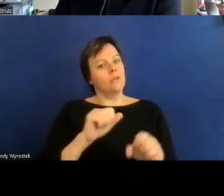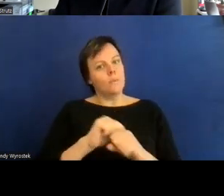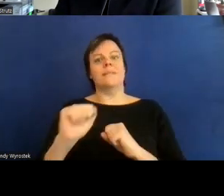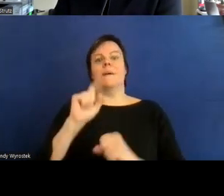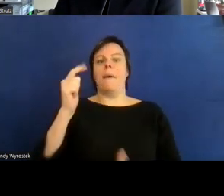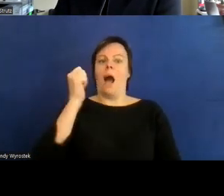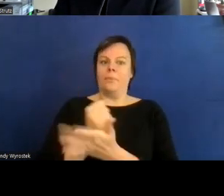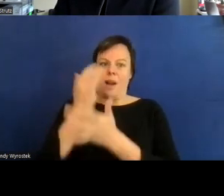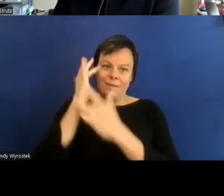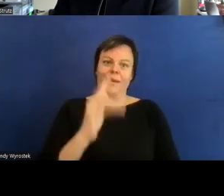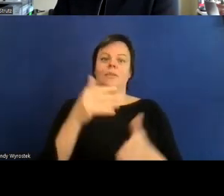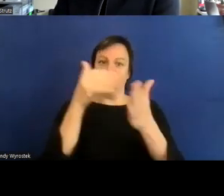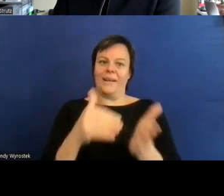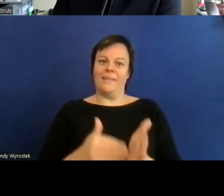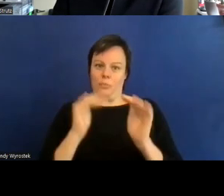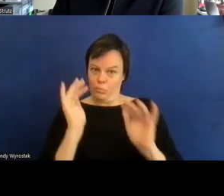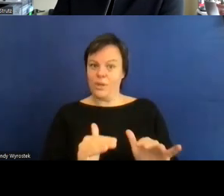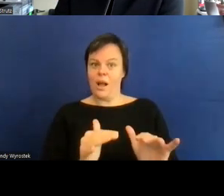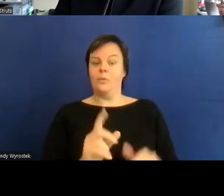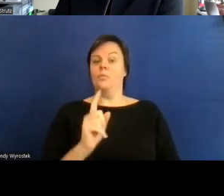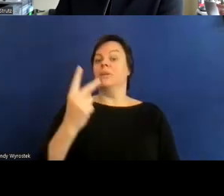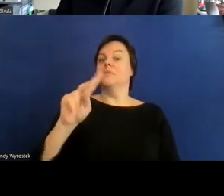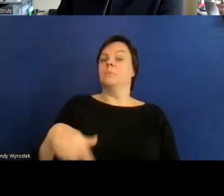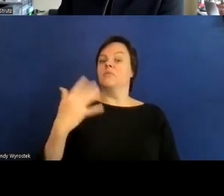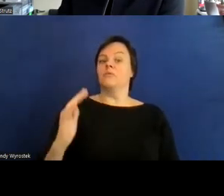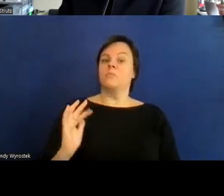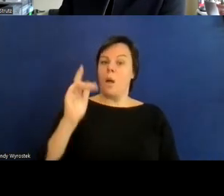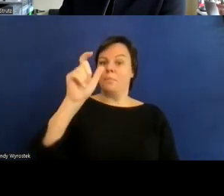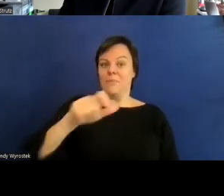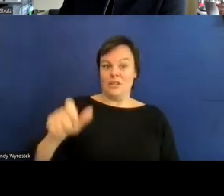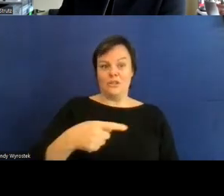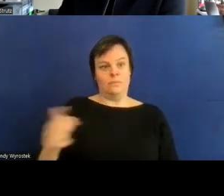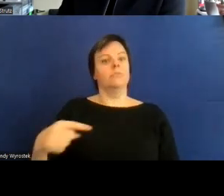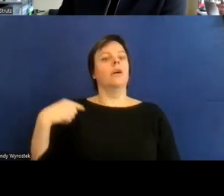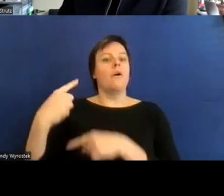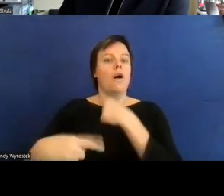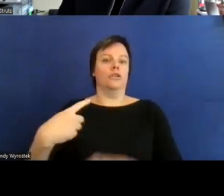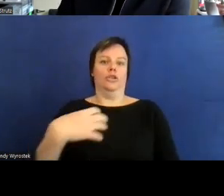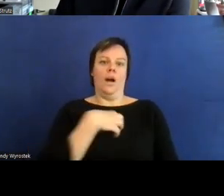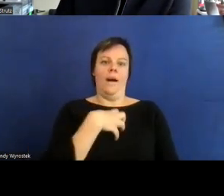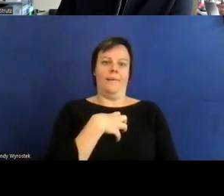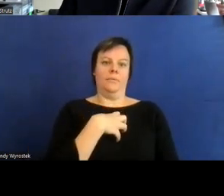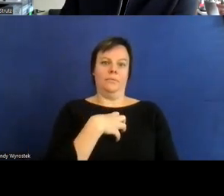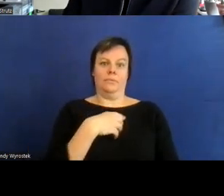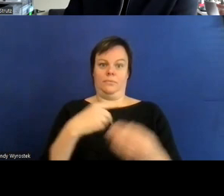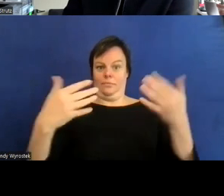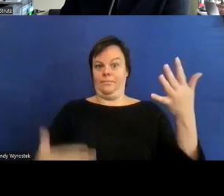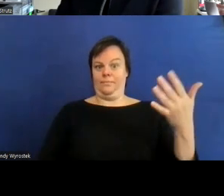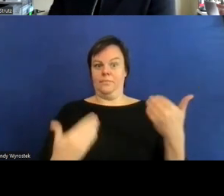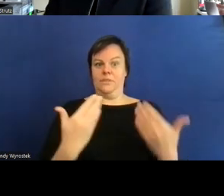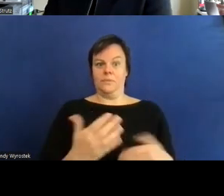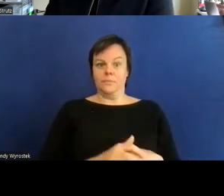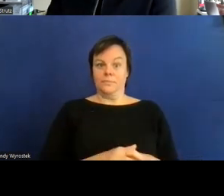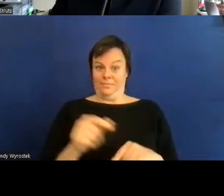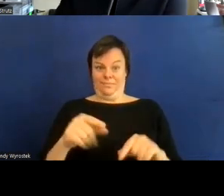,5 millionen menschen mit chronischen krankheiten die tragik ist aus meiner sicht dass es dass